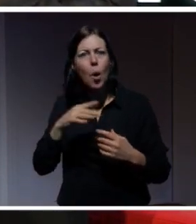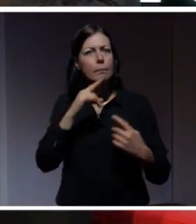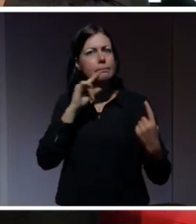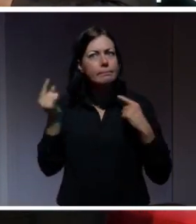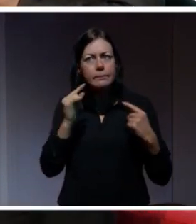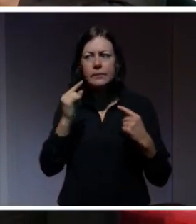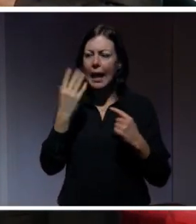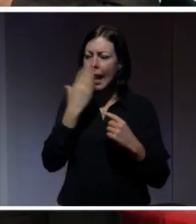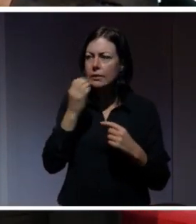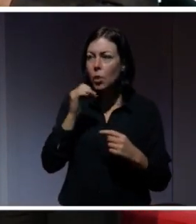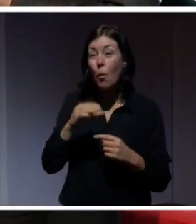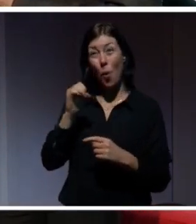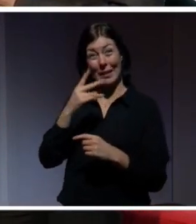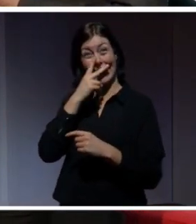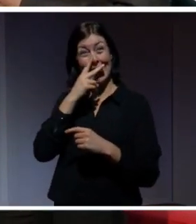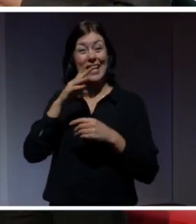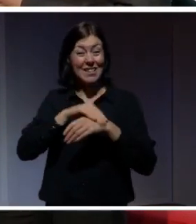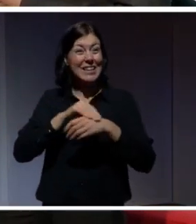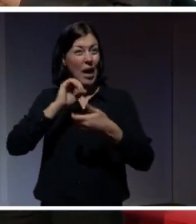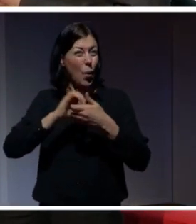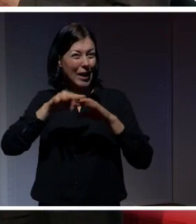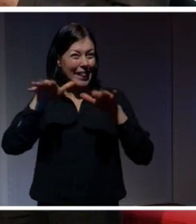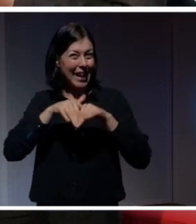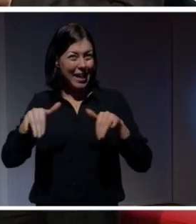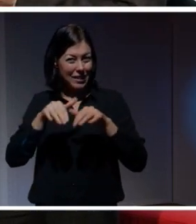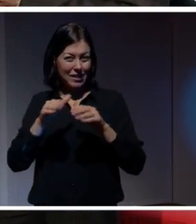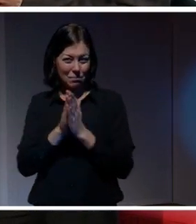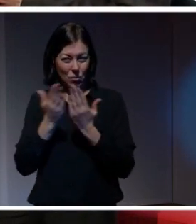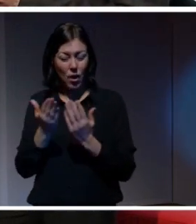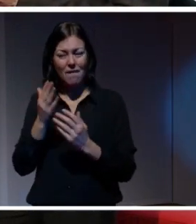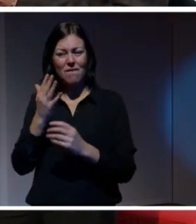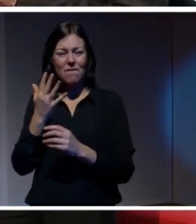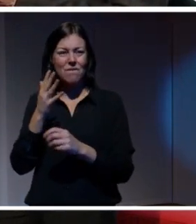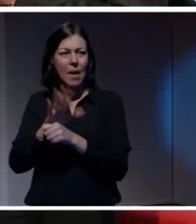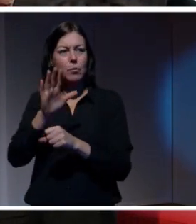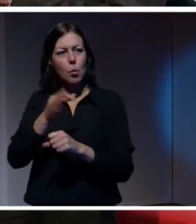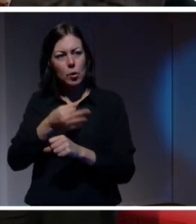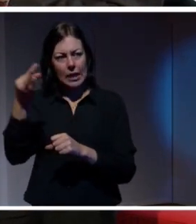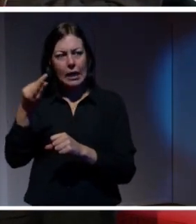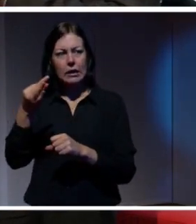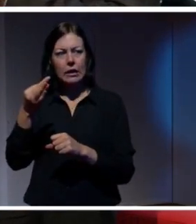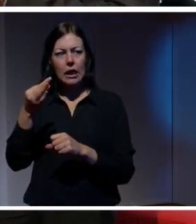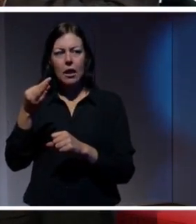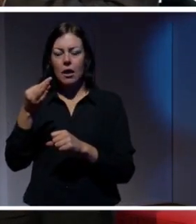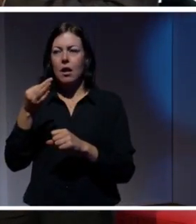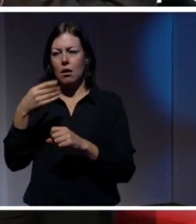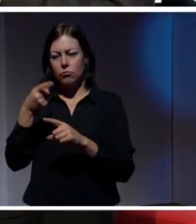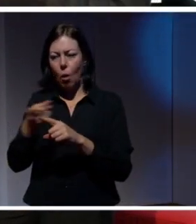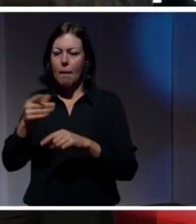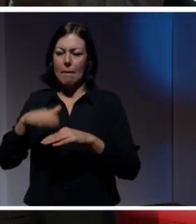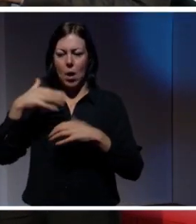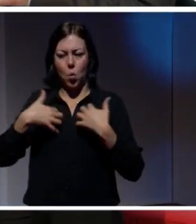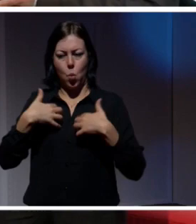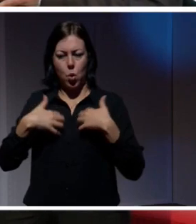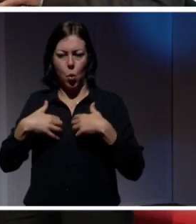Tittar man på svenskarna och internet så tror jag att det är 50 procent som uttrycker en ökad oro för just de sociala medierna övervakning. Och det är